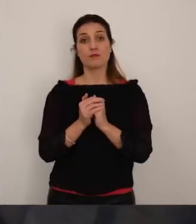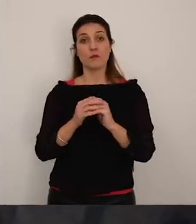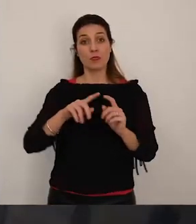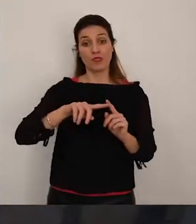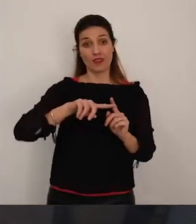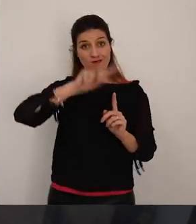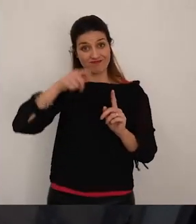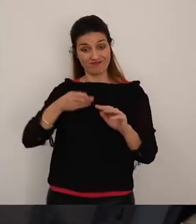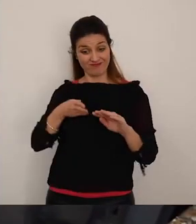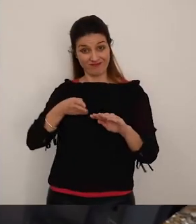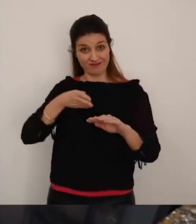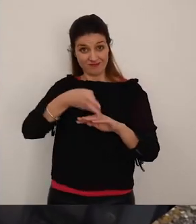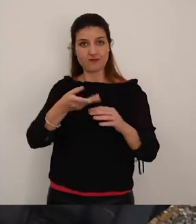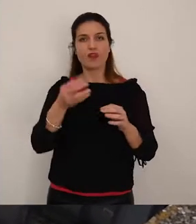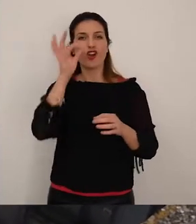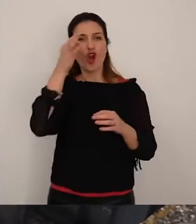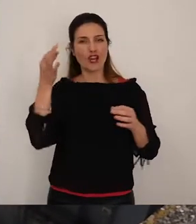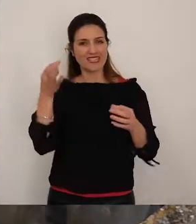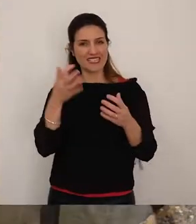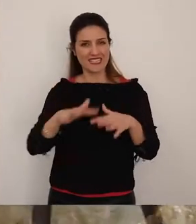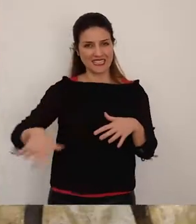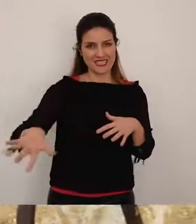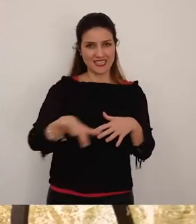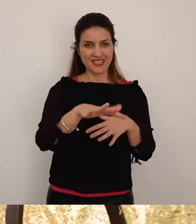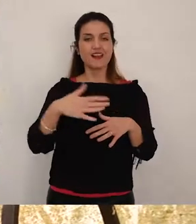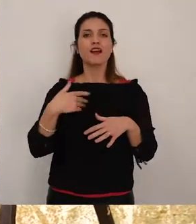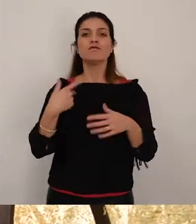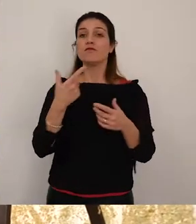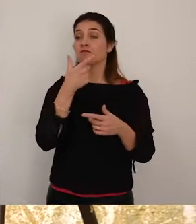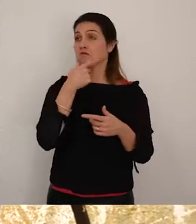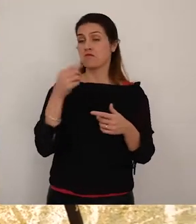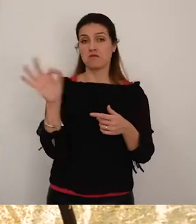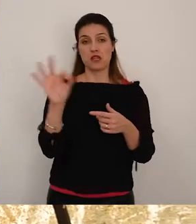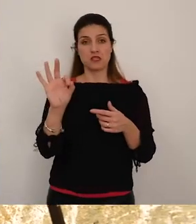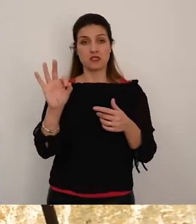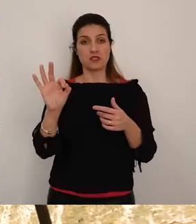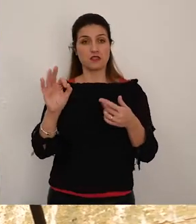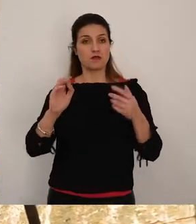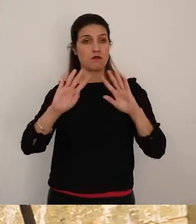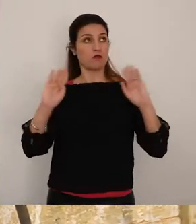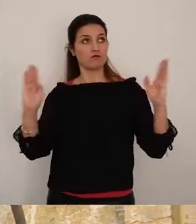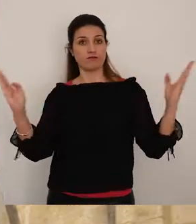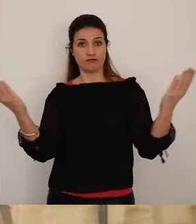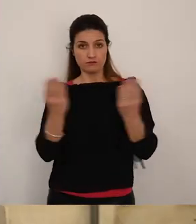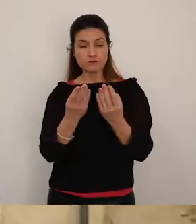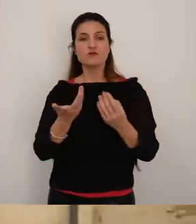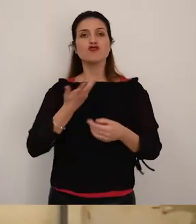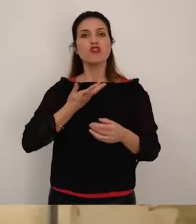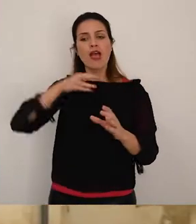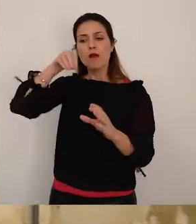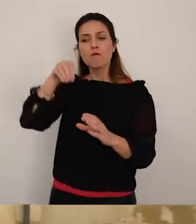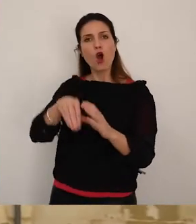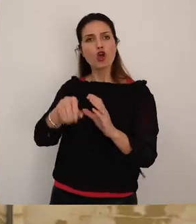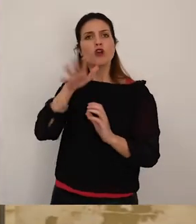Entrando nello splendido cortile, il visitatore è subito rapito dalla bellezza della struttura Qui è presente la vera di un